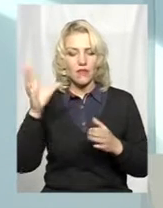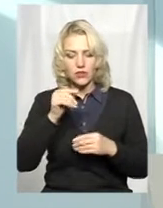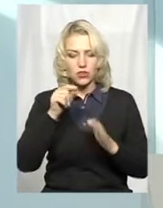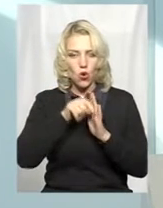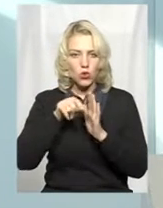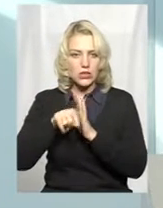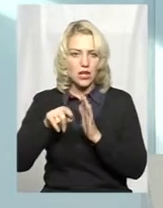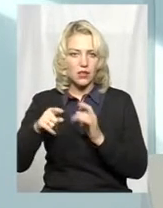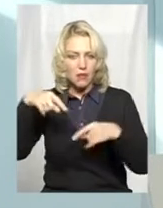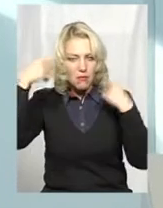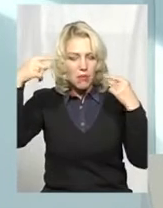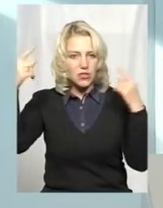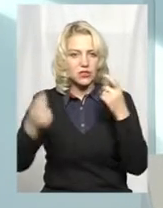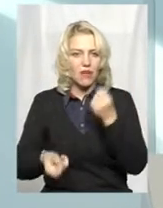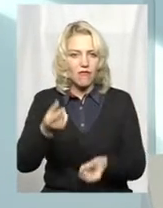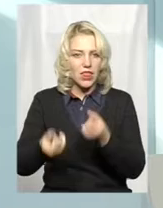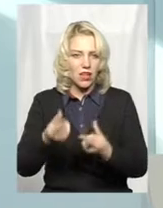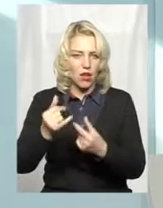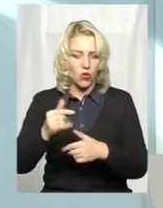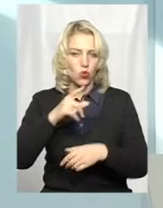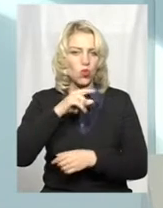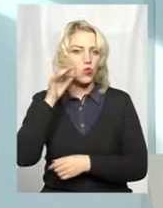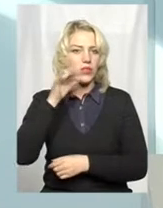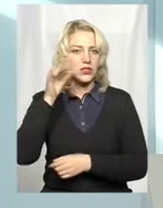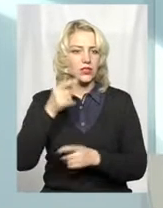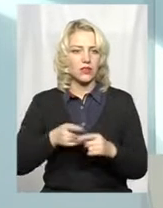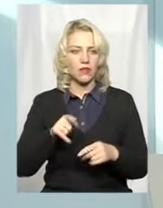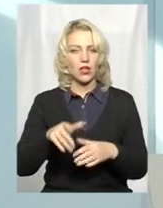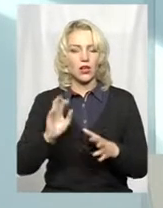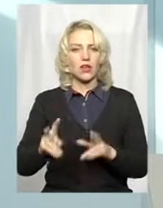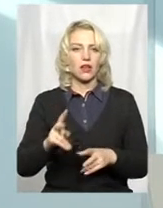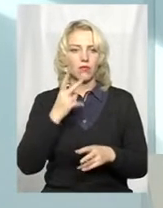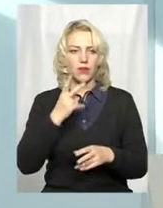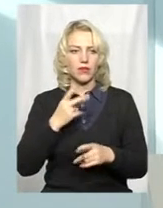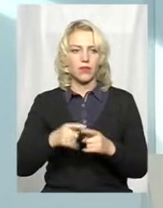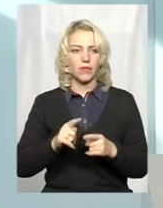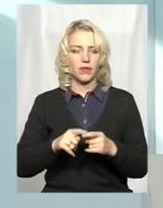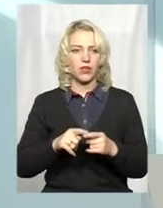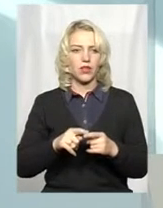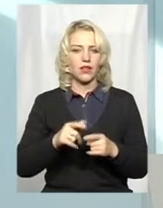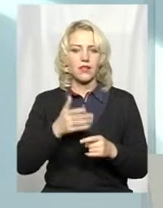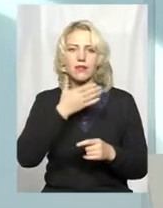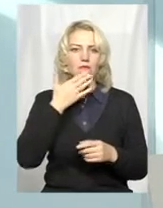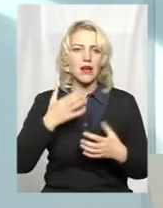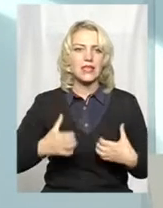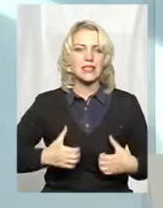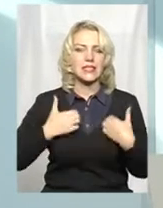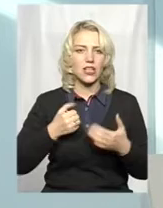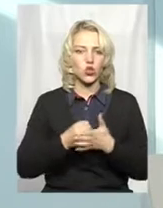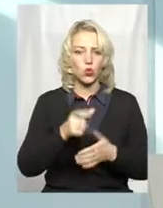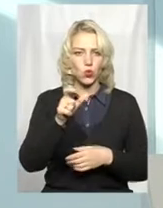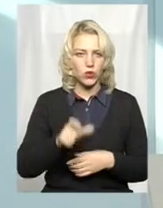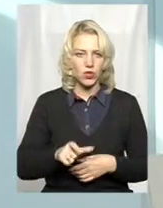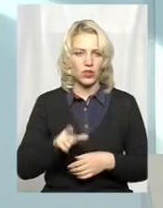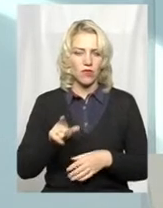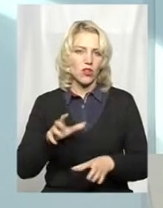виникають вже в лисиці. Можна побачити, вона тиряє страх до людини, вона нападає на